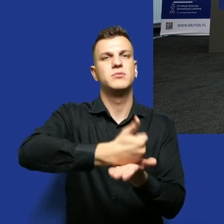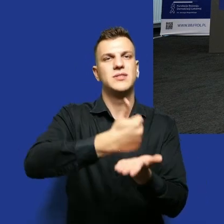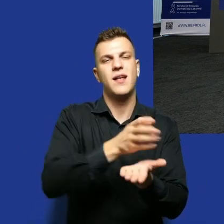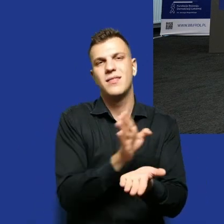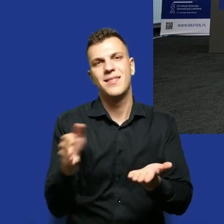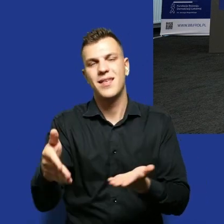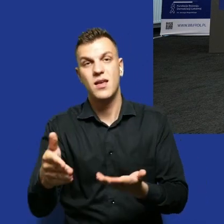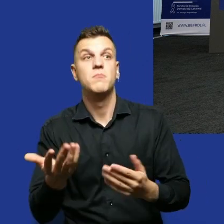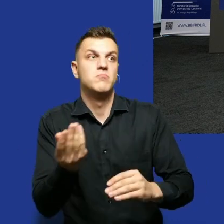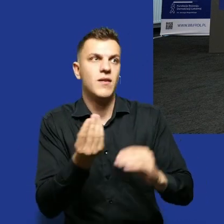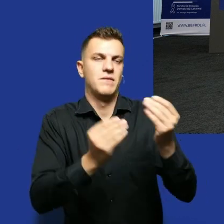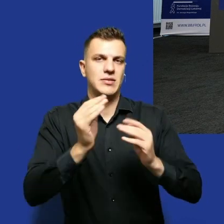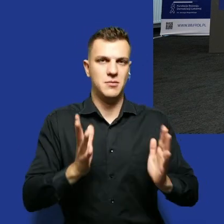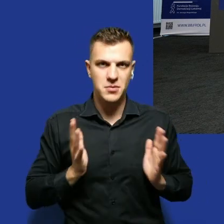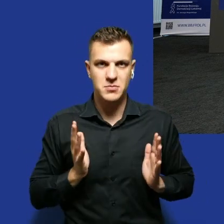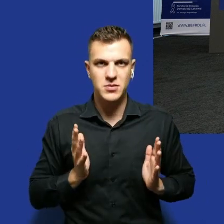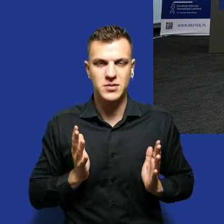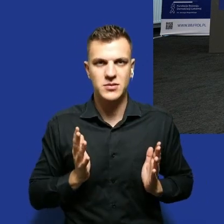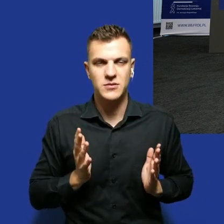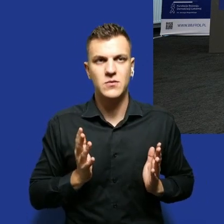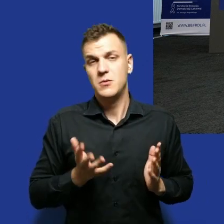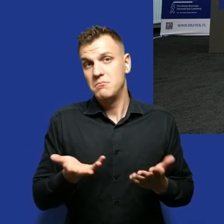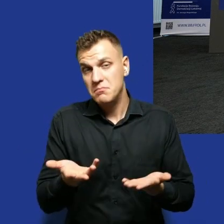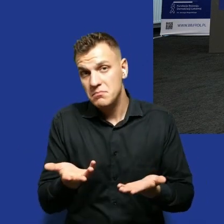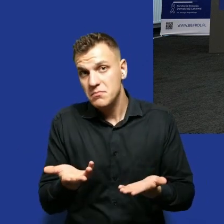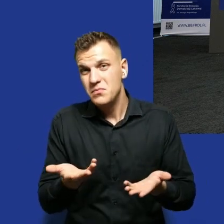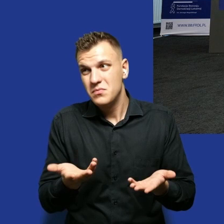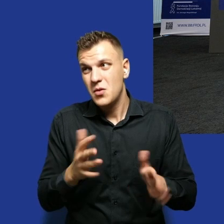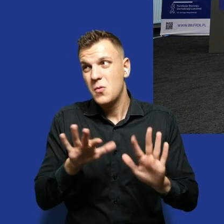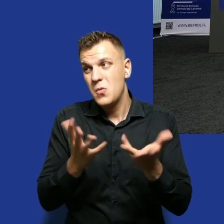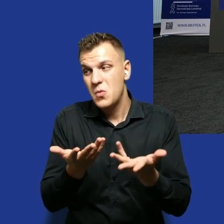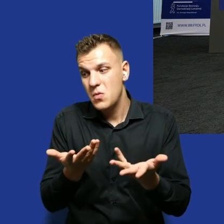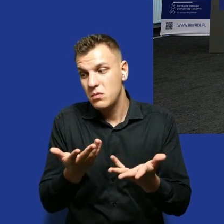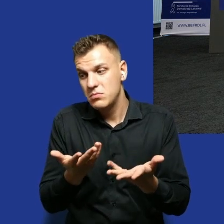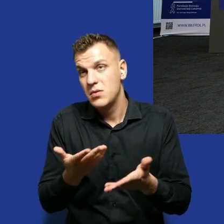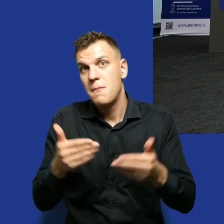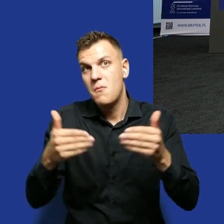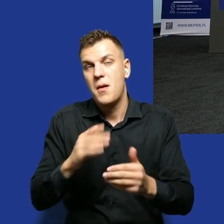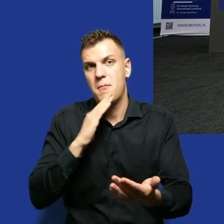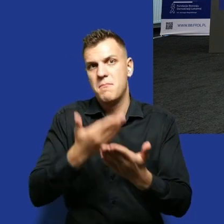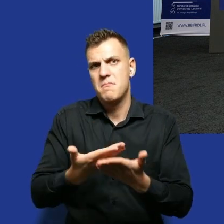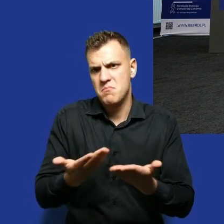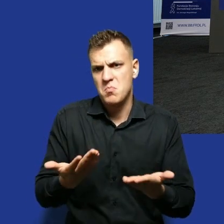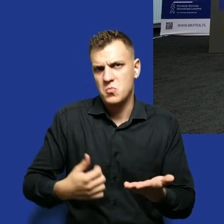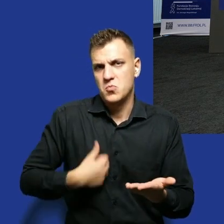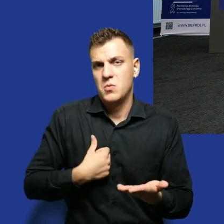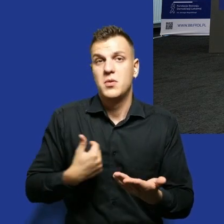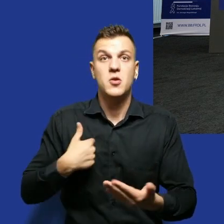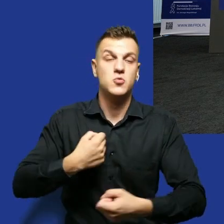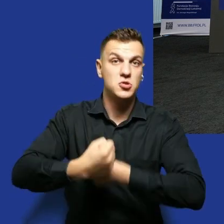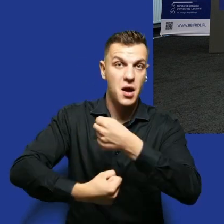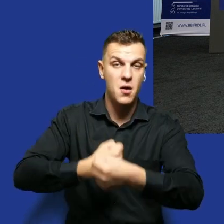która znacznie zwiększy bezpieczeństwo, czyli mogę się chyba poniekąd troszeczkę pochwalić, że te działania